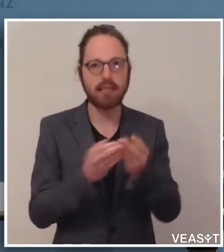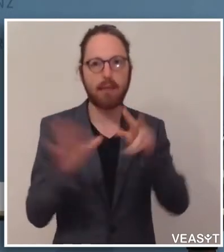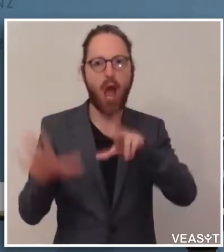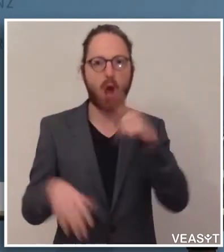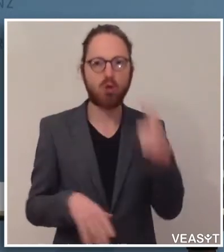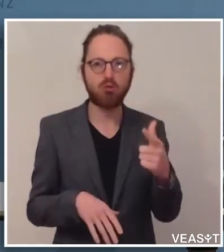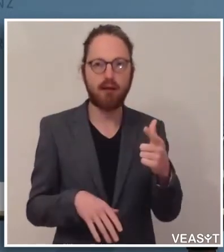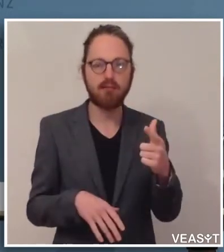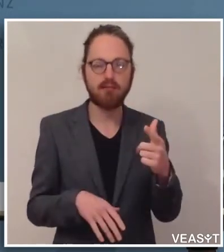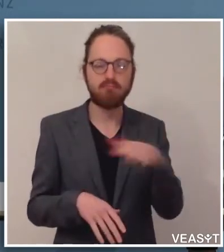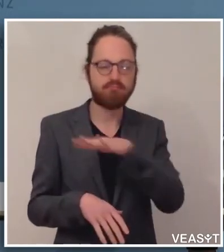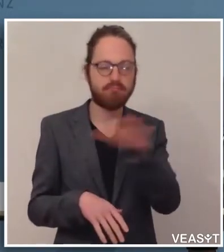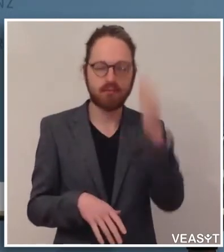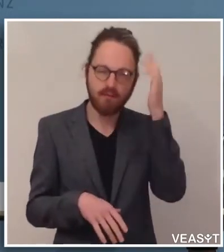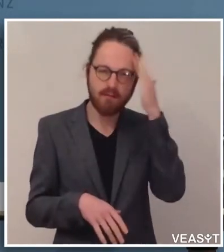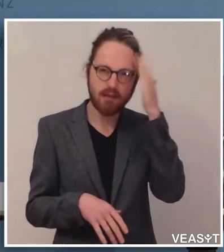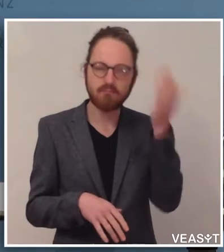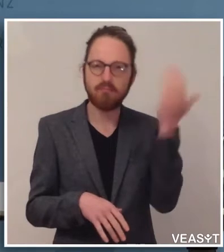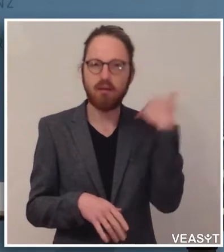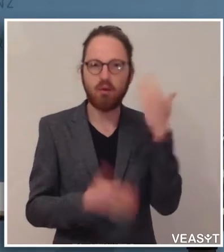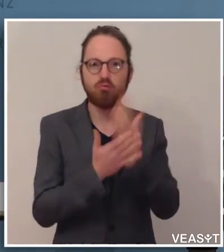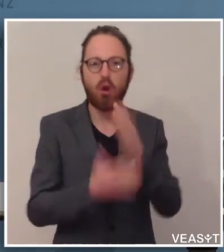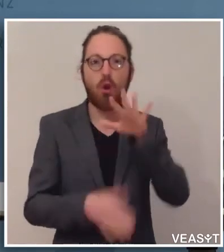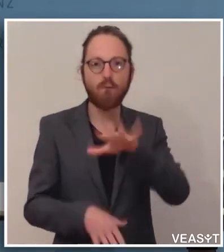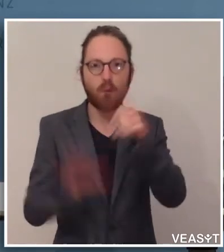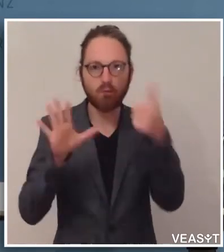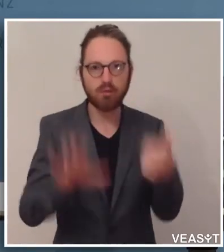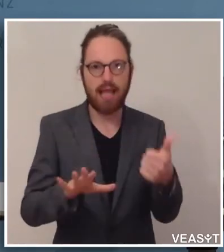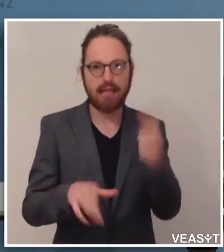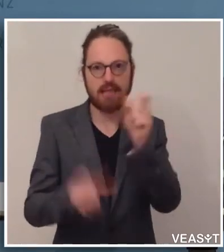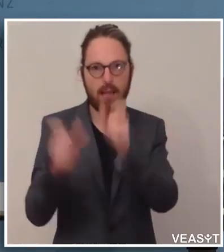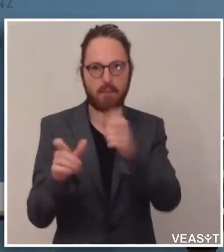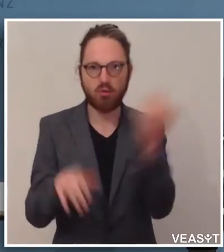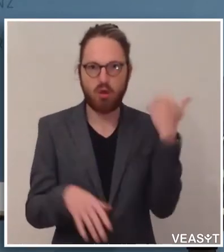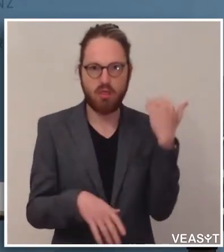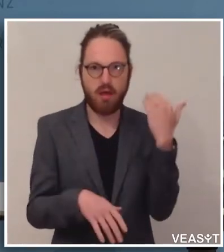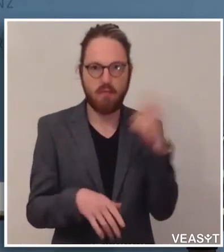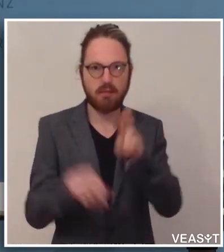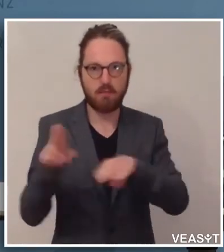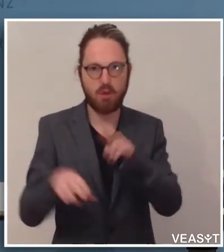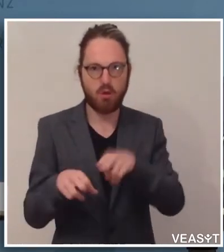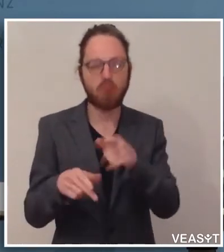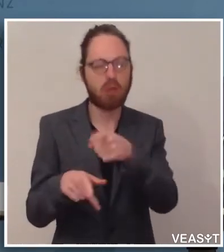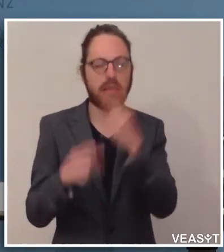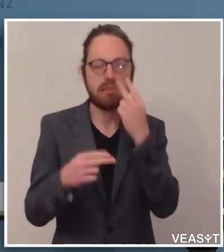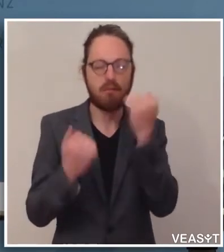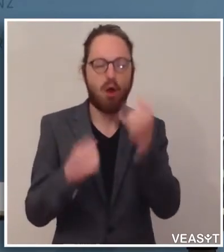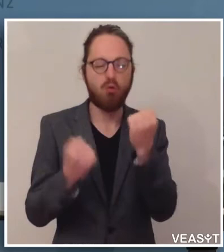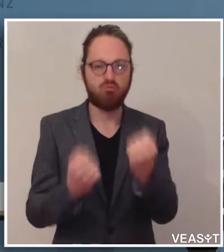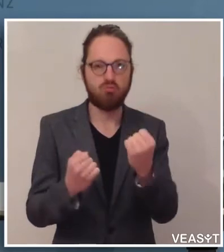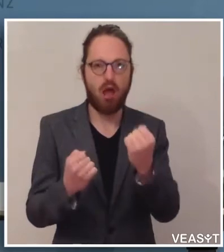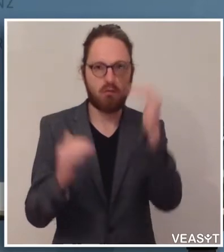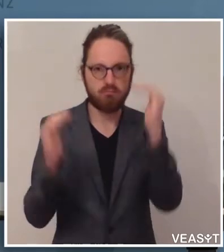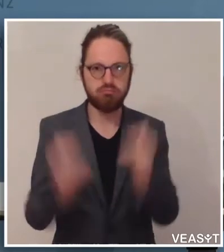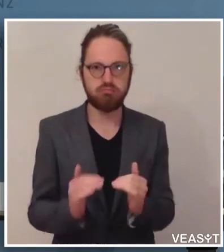schon bei 65 intensivmedizinisch betreuten Patienten und somit auch hier haben wir die Abnahme. Natürlich betrübt uns